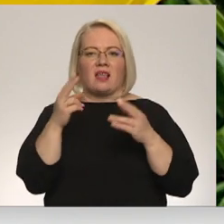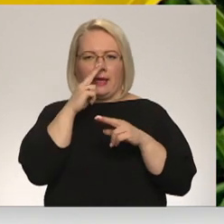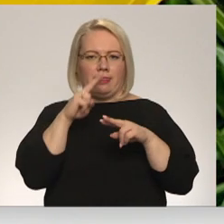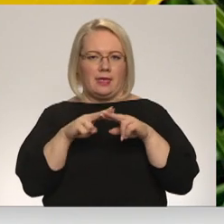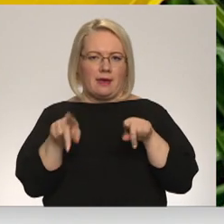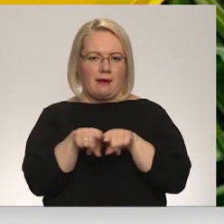Ingus Graudiņš, Latvijas telētā.